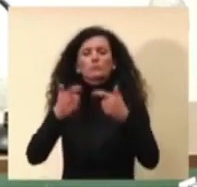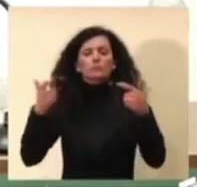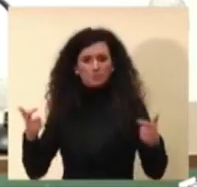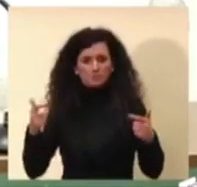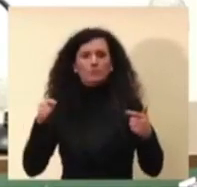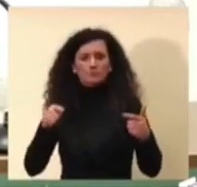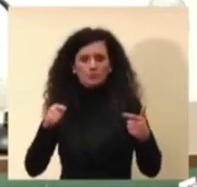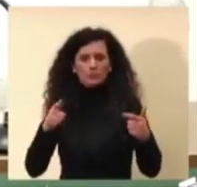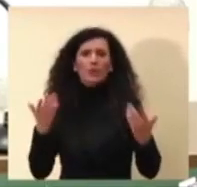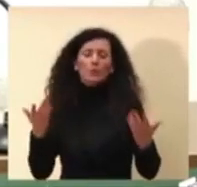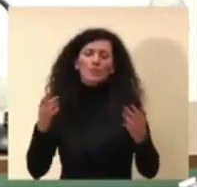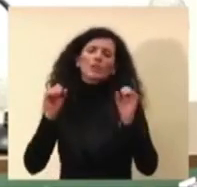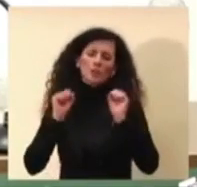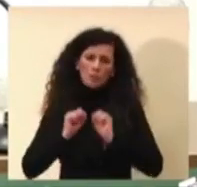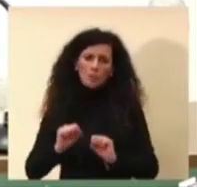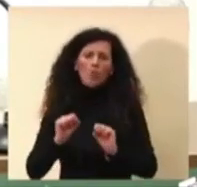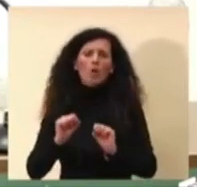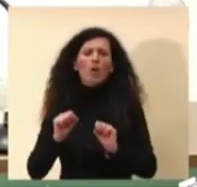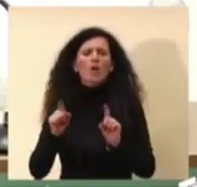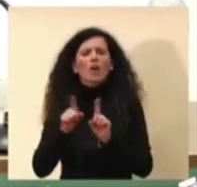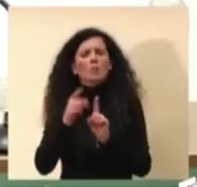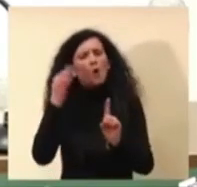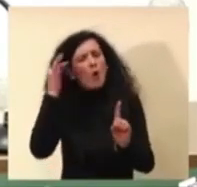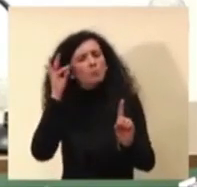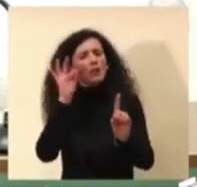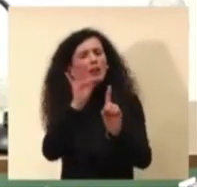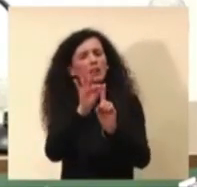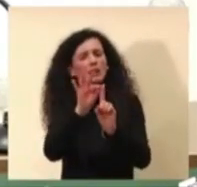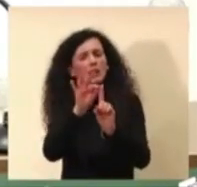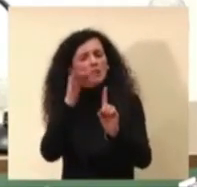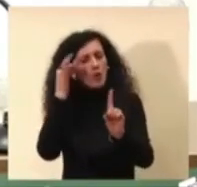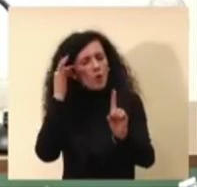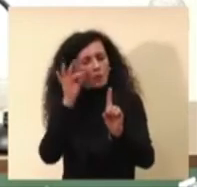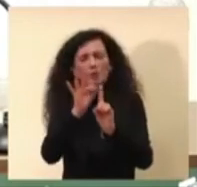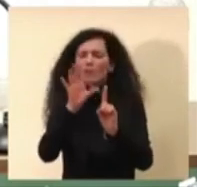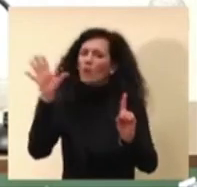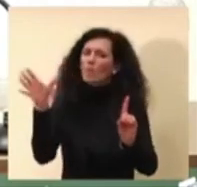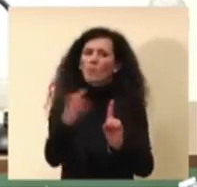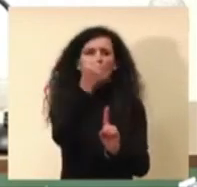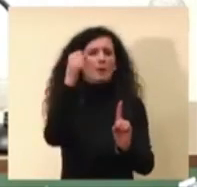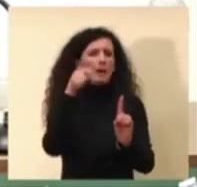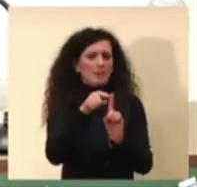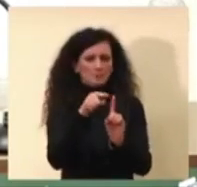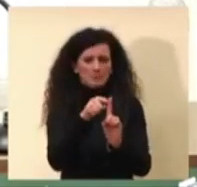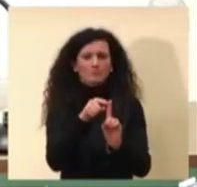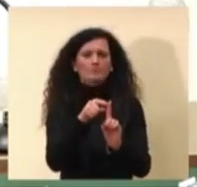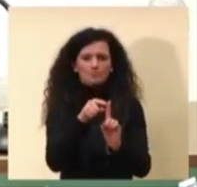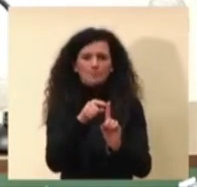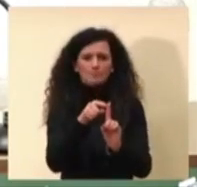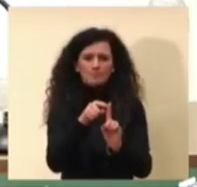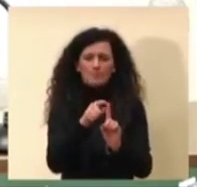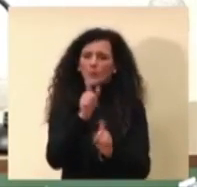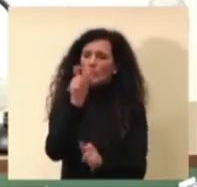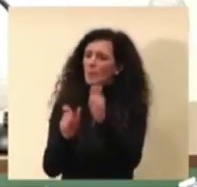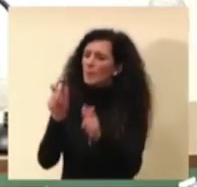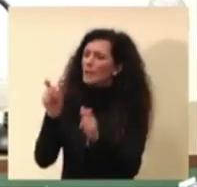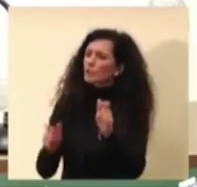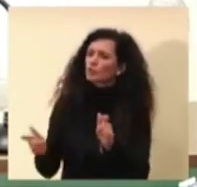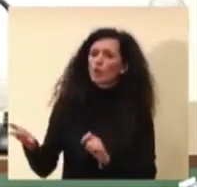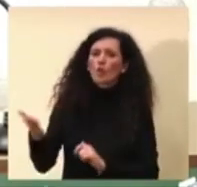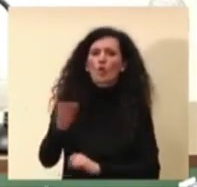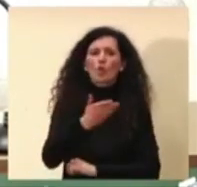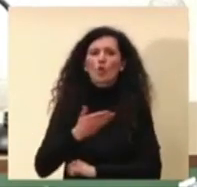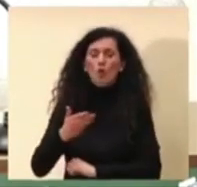raggiungere l'obiettivo di vaccinare il più possibile tutti i